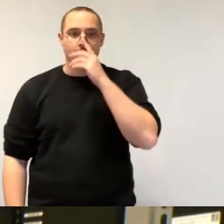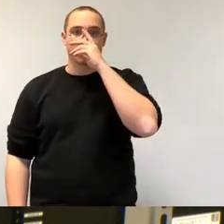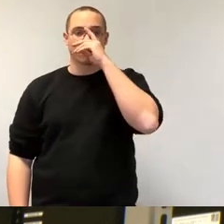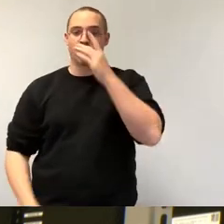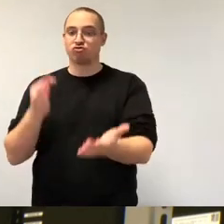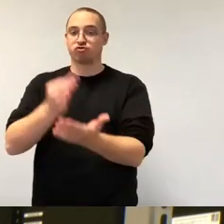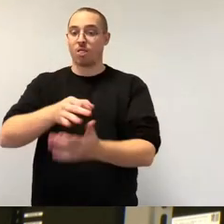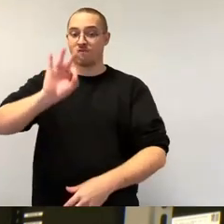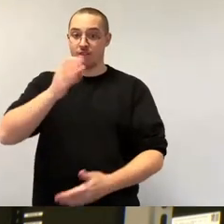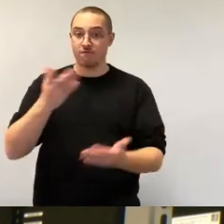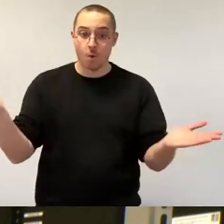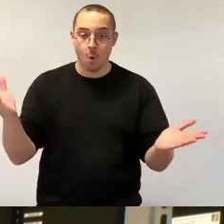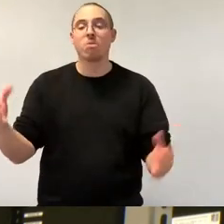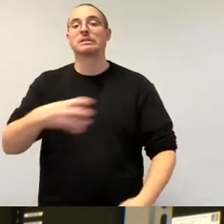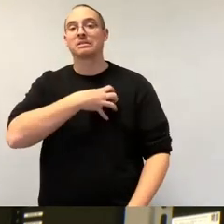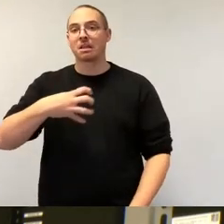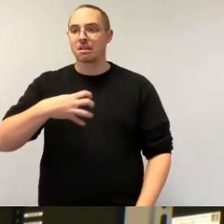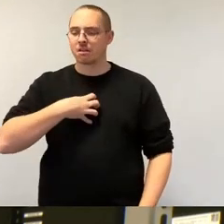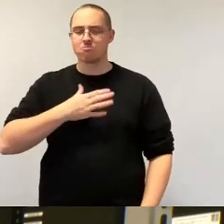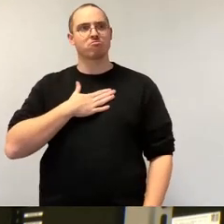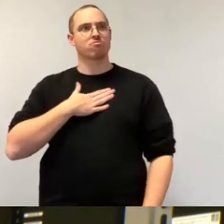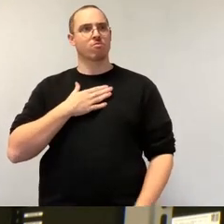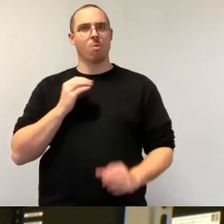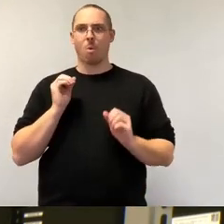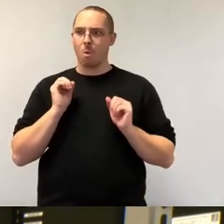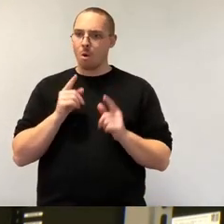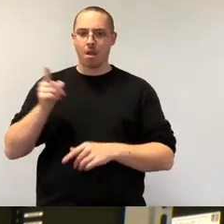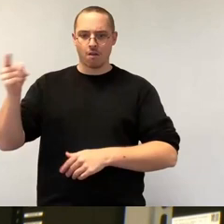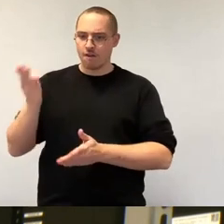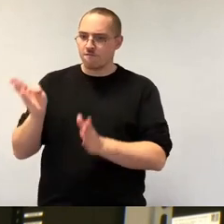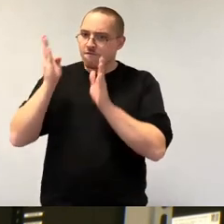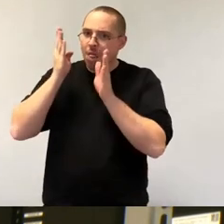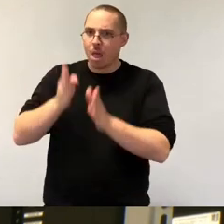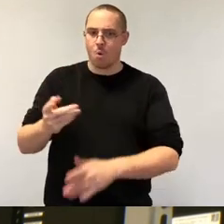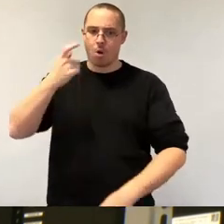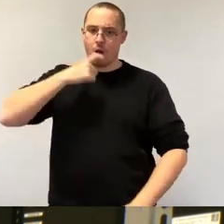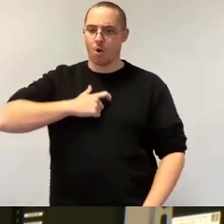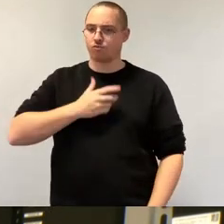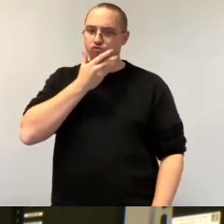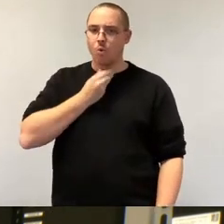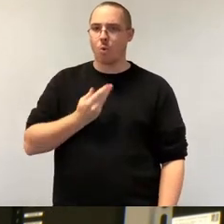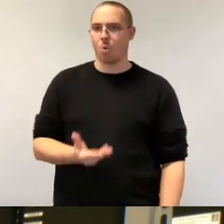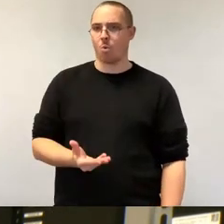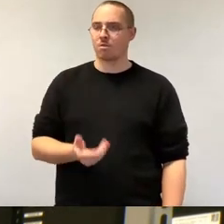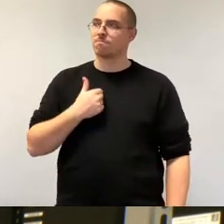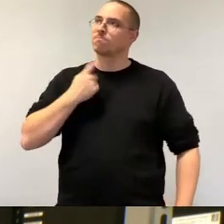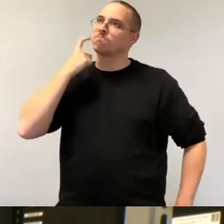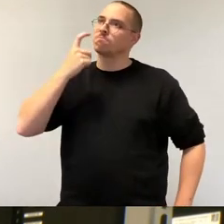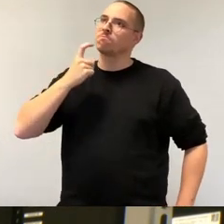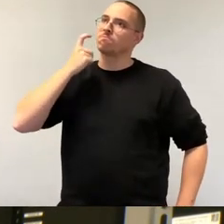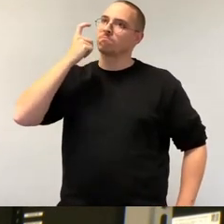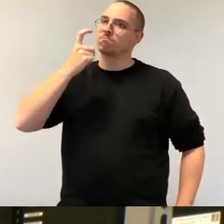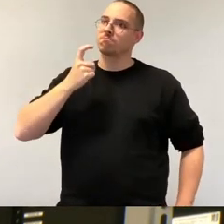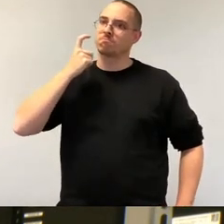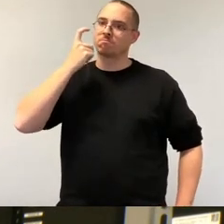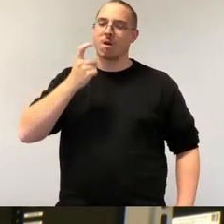Sicht ein Vertrauensbeweis, den wir uns alle nochmal durch den Kopf gehen sollten. Denn damit wird klar, dass Dresden